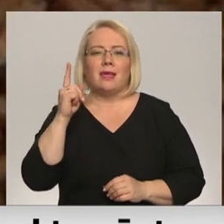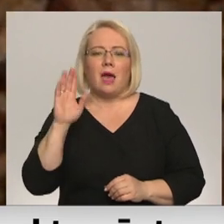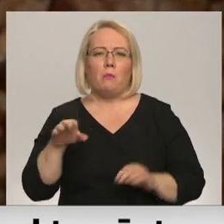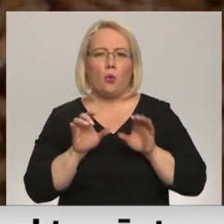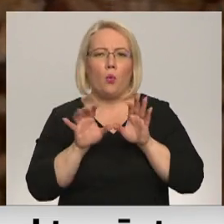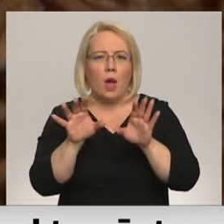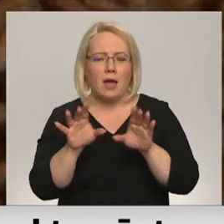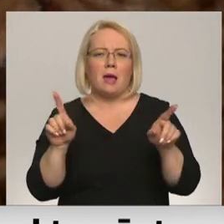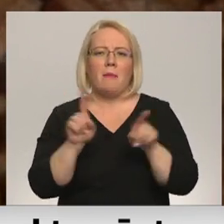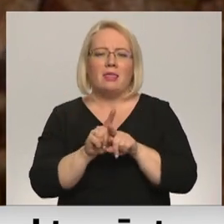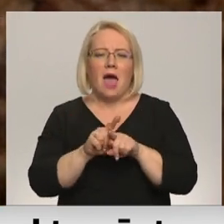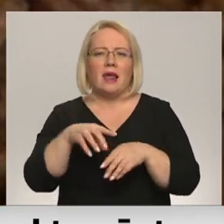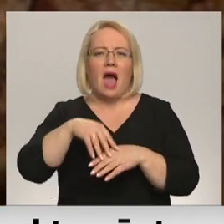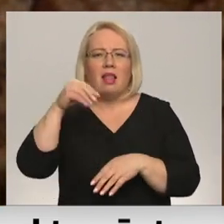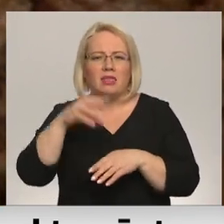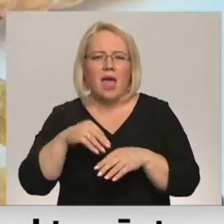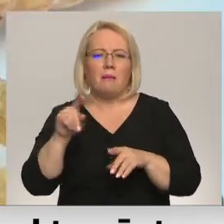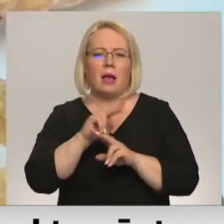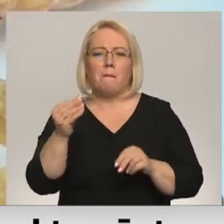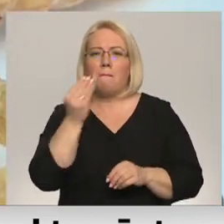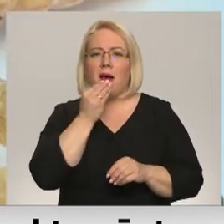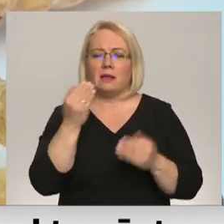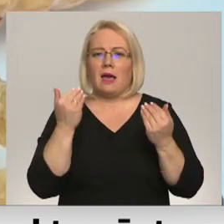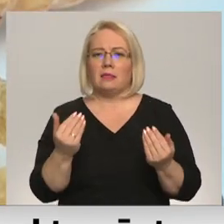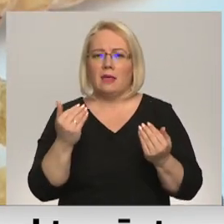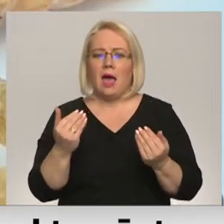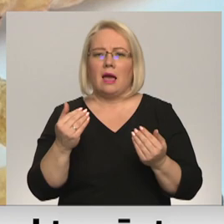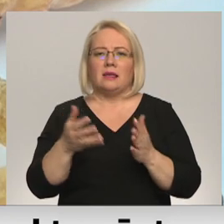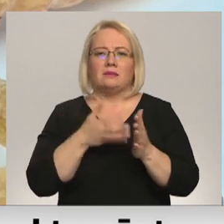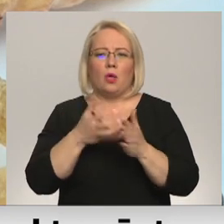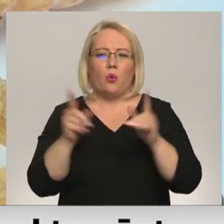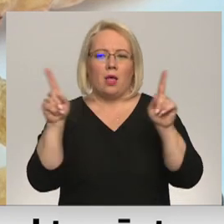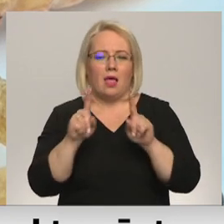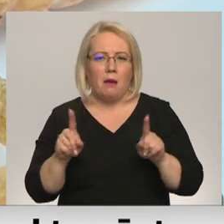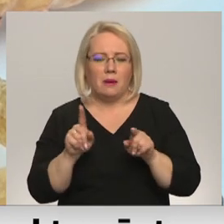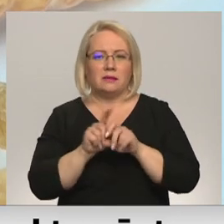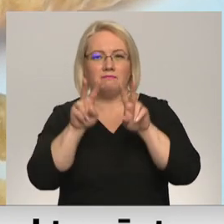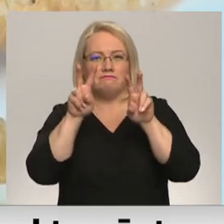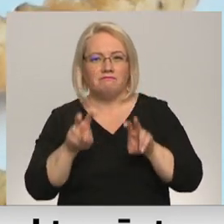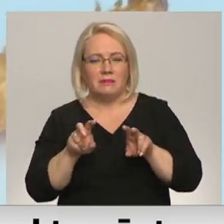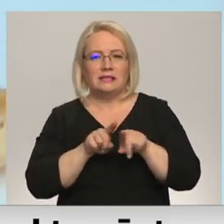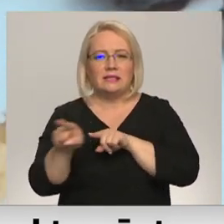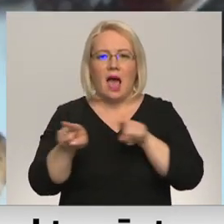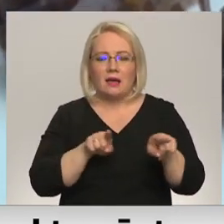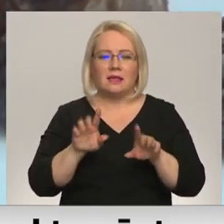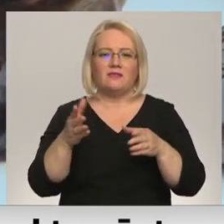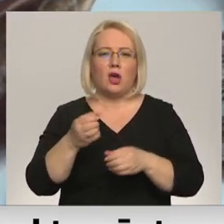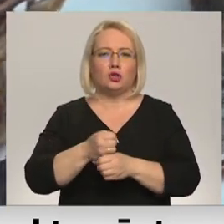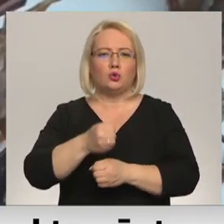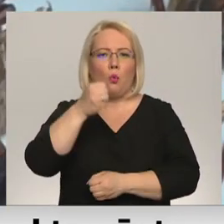bet arī piemēram aļģēm vai kādiem augiem, kam pārtikā šobrīd iecvietot slapas, ir pētījumi piemēram arī saknas vai stumbra izmantošana.